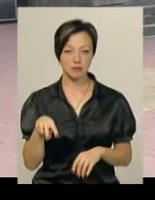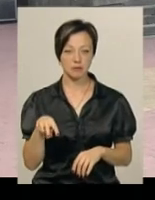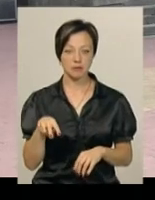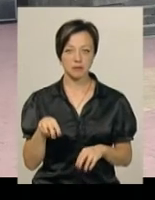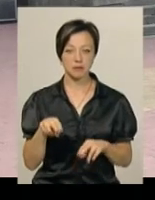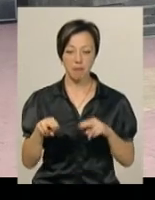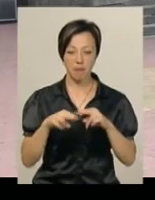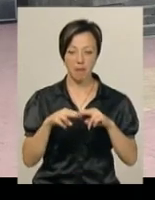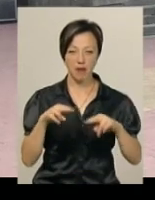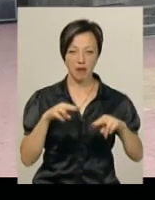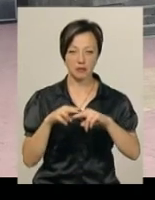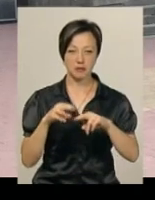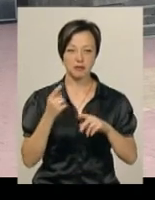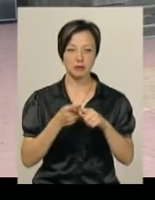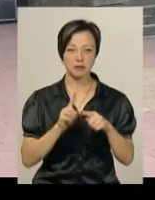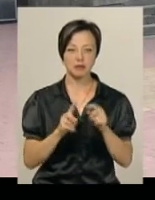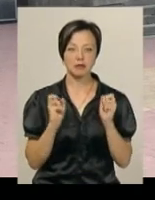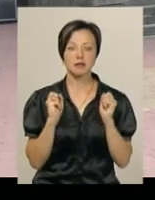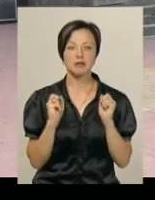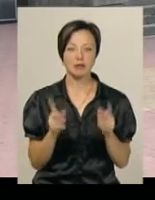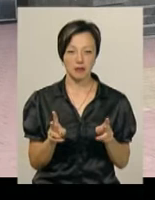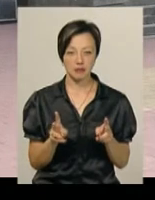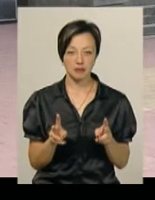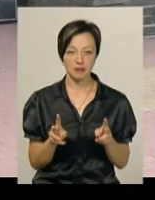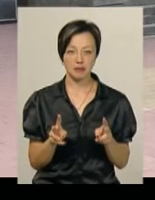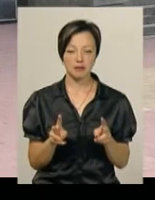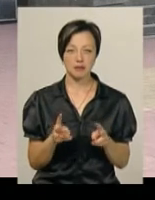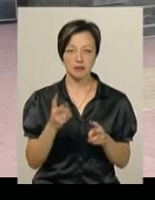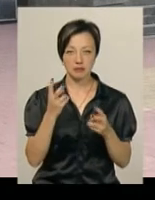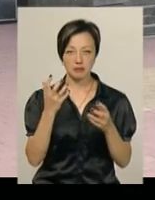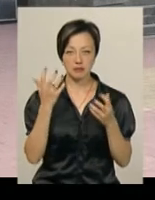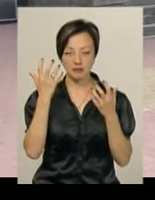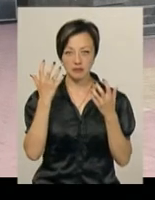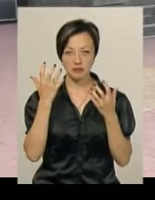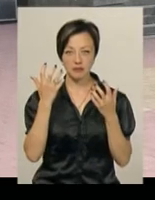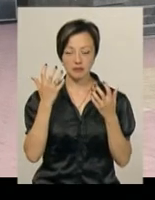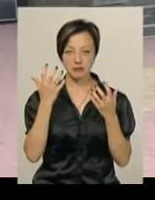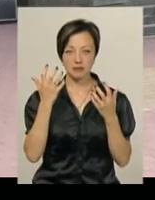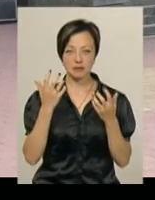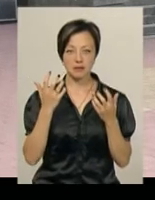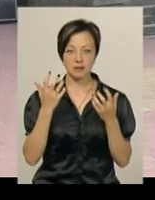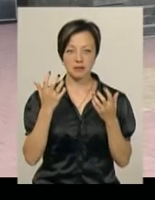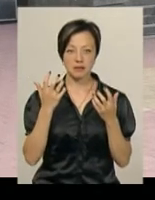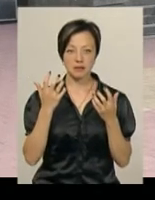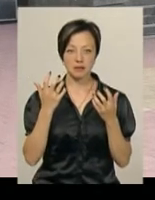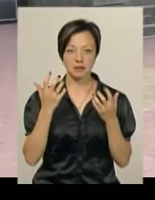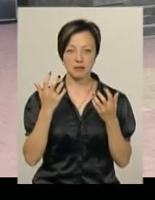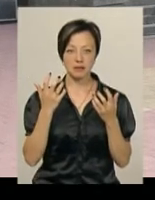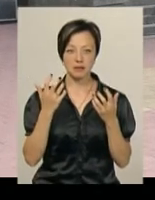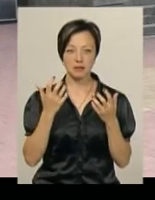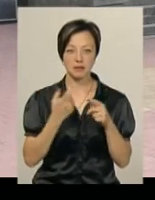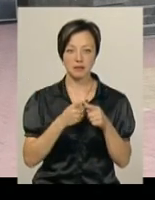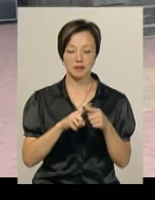Фільм про те, як захоплення головною героїнєю таким